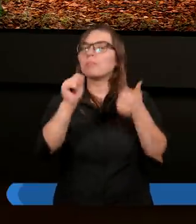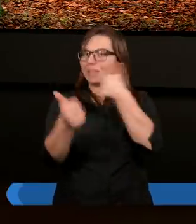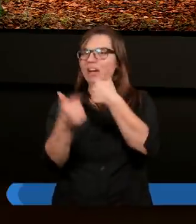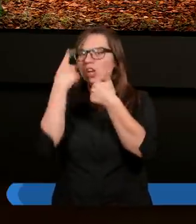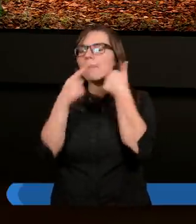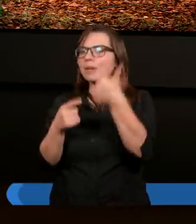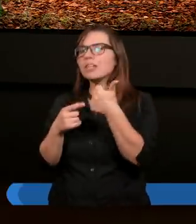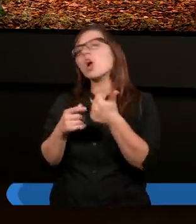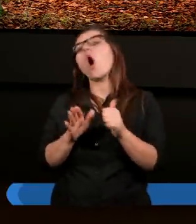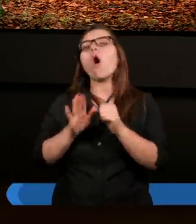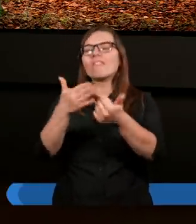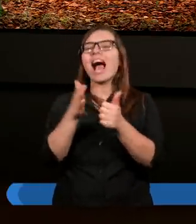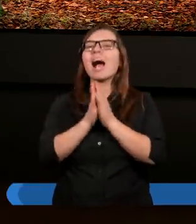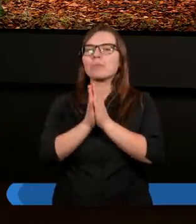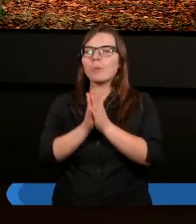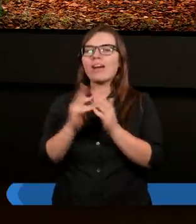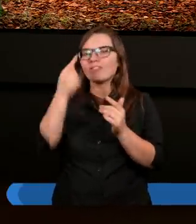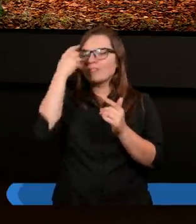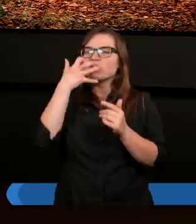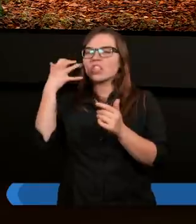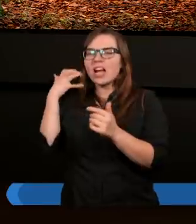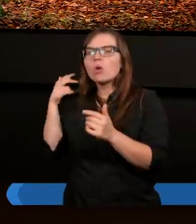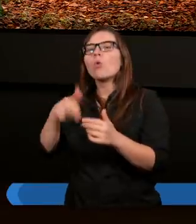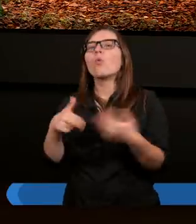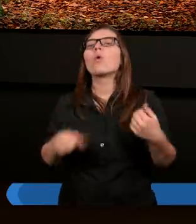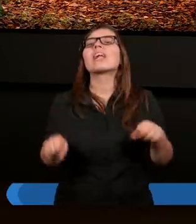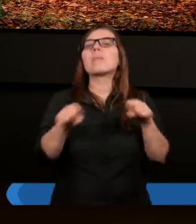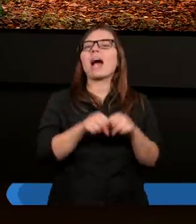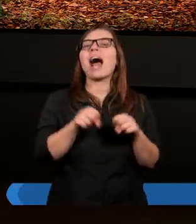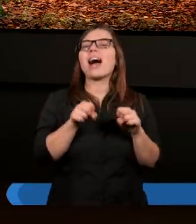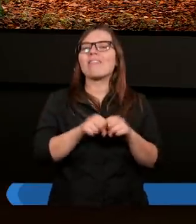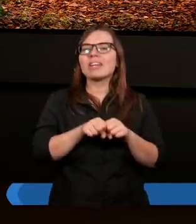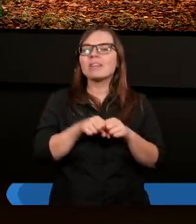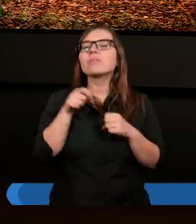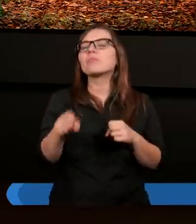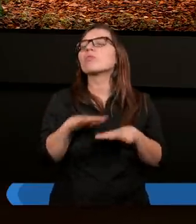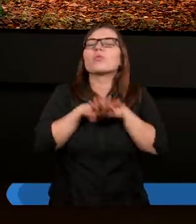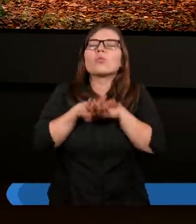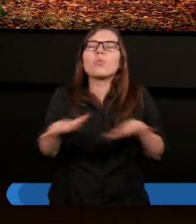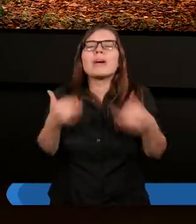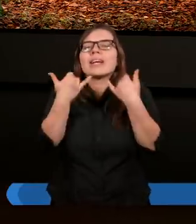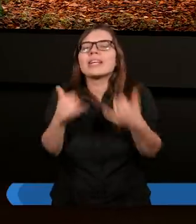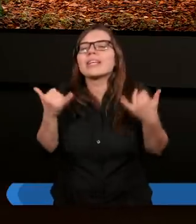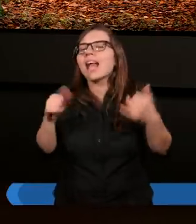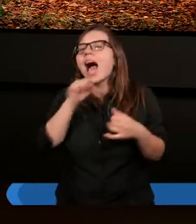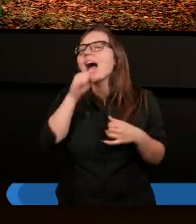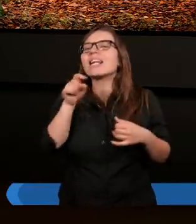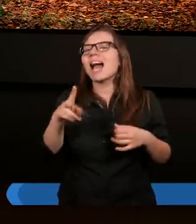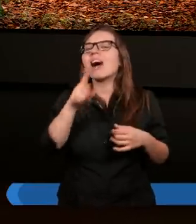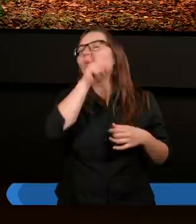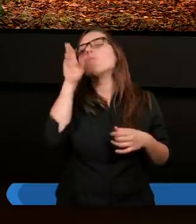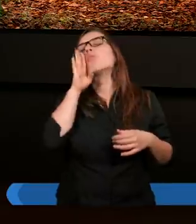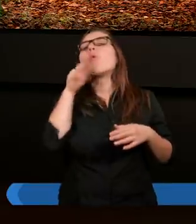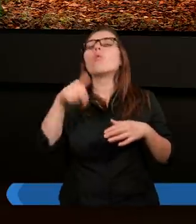czyli wspomniałem wcześniej, że Boże usprawiedliwienie to zupełnie inne, niż takie ludzkie